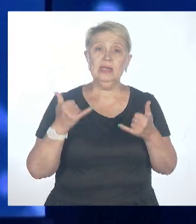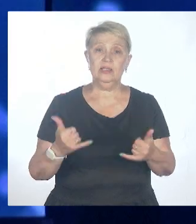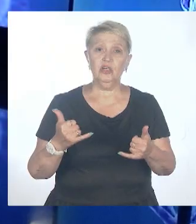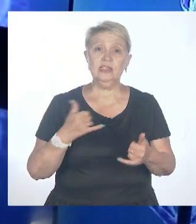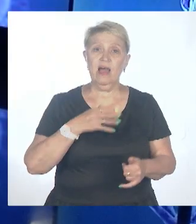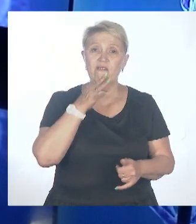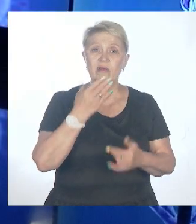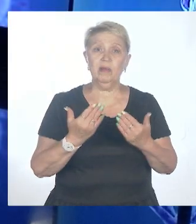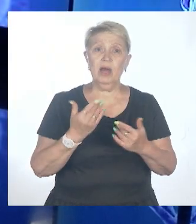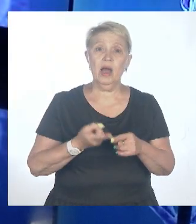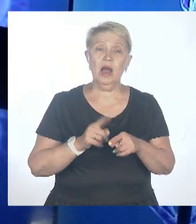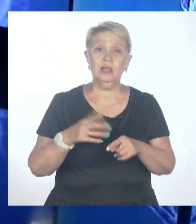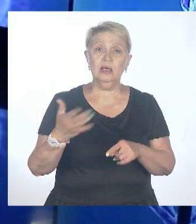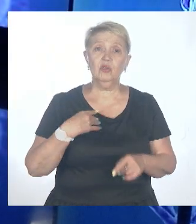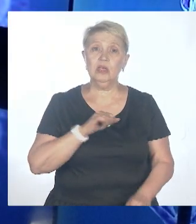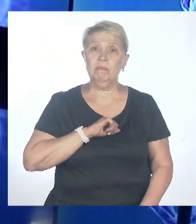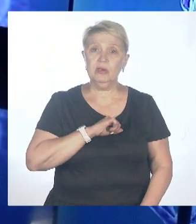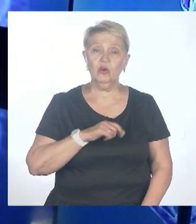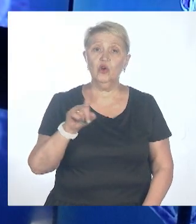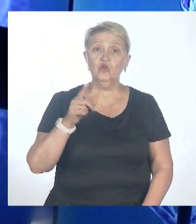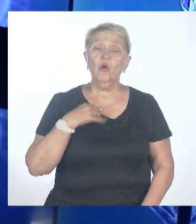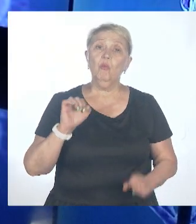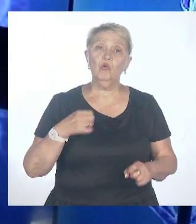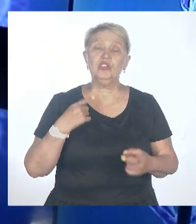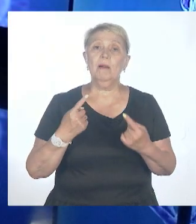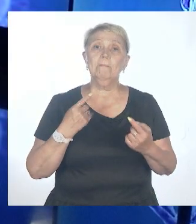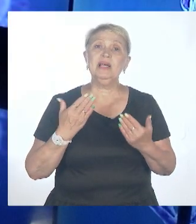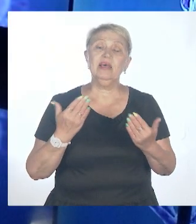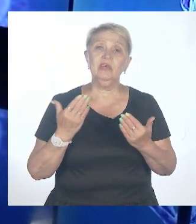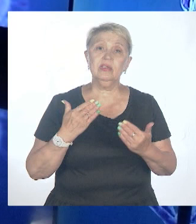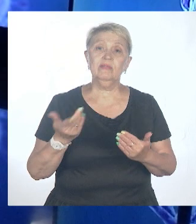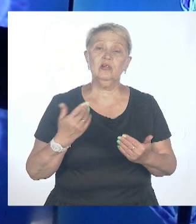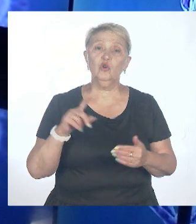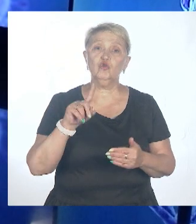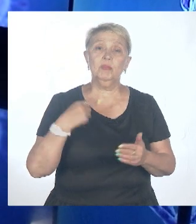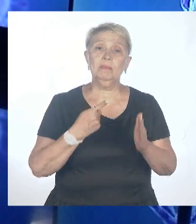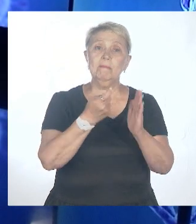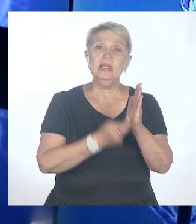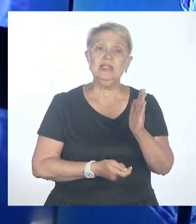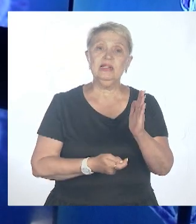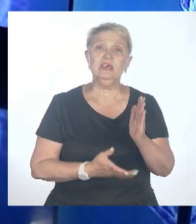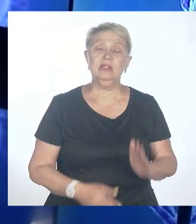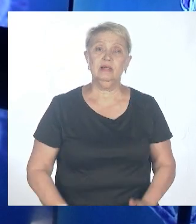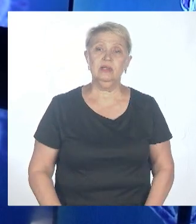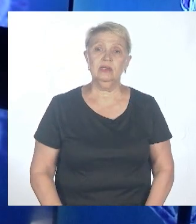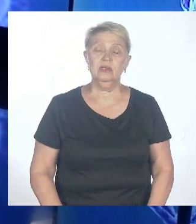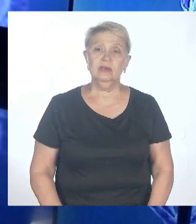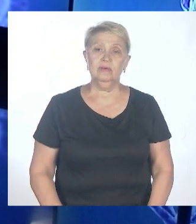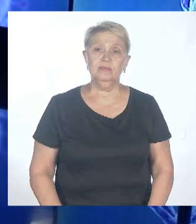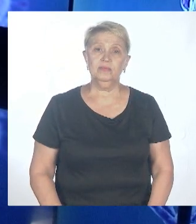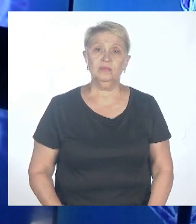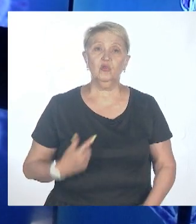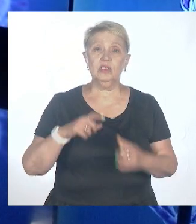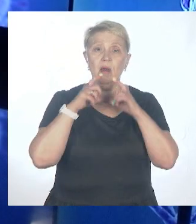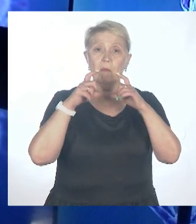этой передышки, что бы посоветовали людям, ну, что бы минимизировать риск заражения коронавирусом? Маски разрешили не носить, но по-хорошему